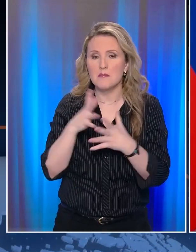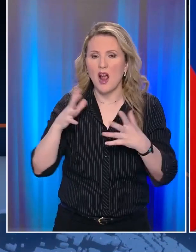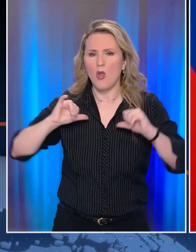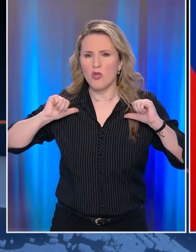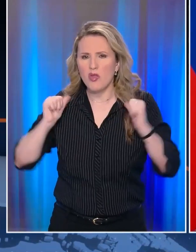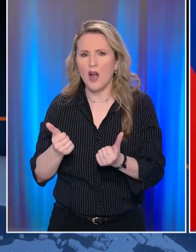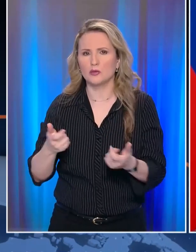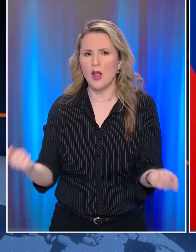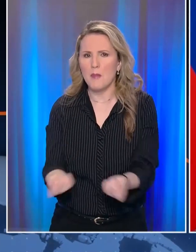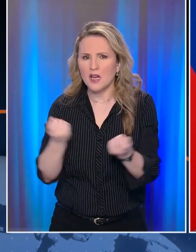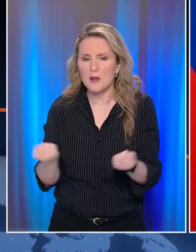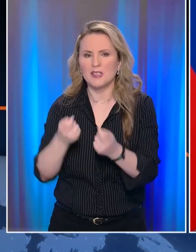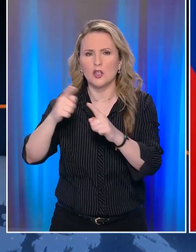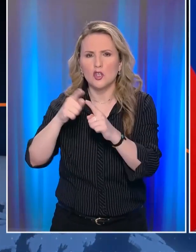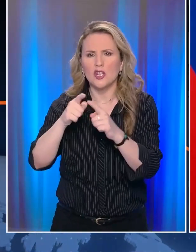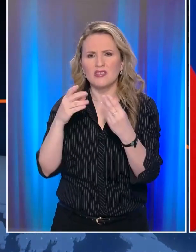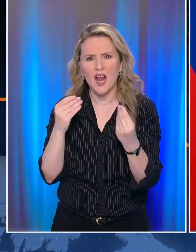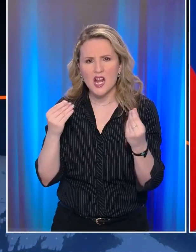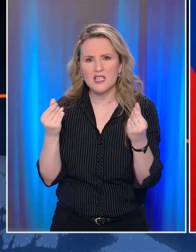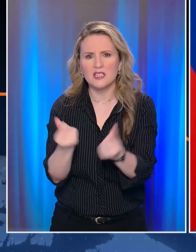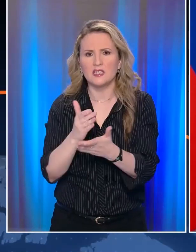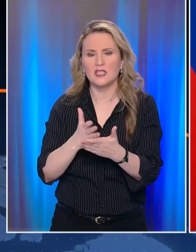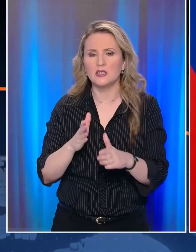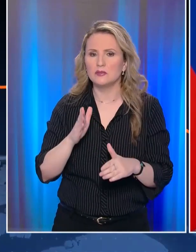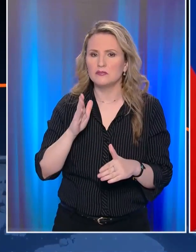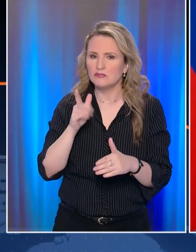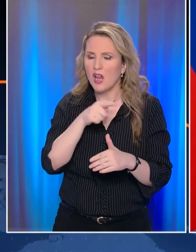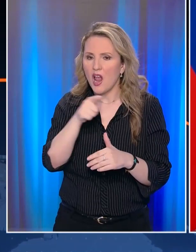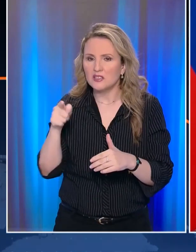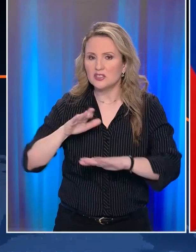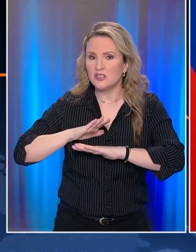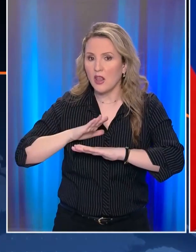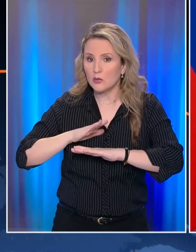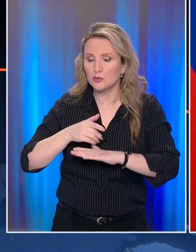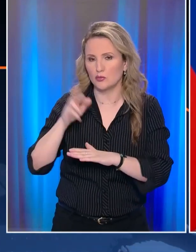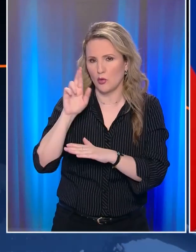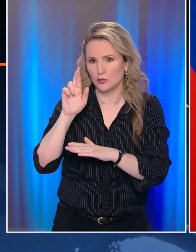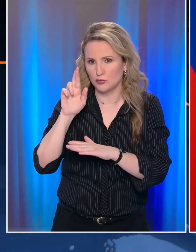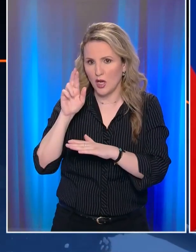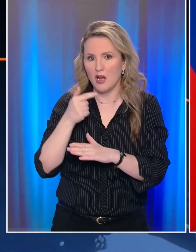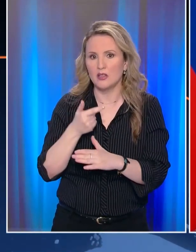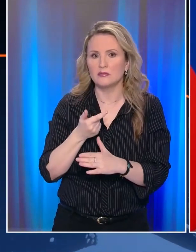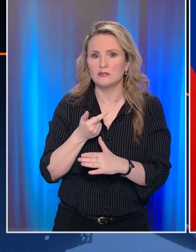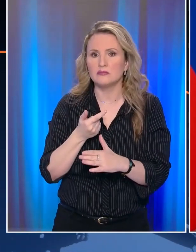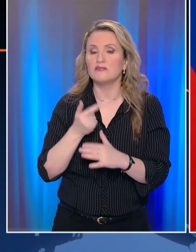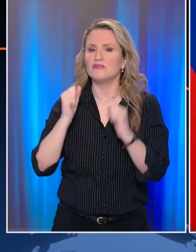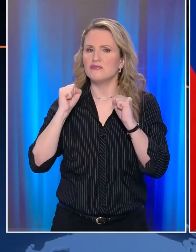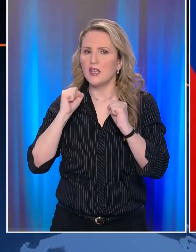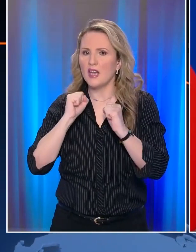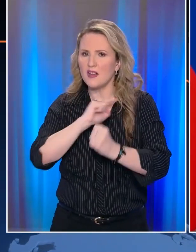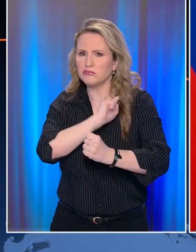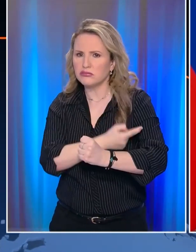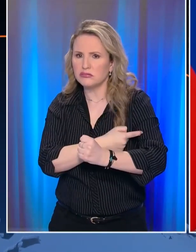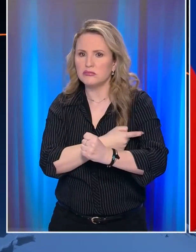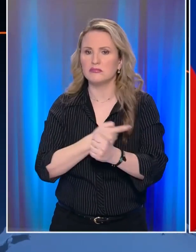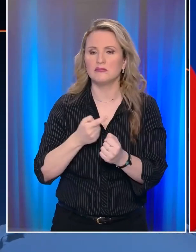В высшей степени мужественно и профессионально Умело, решительно и бесстрашно